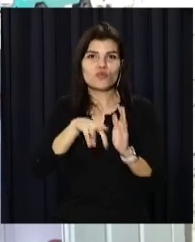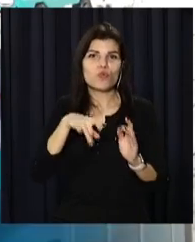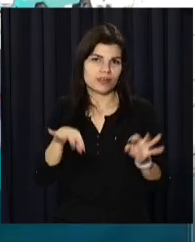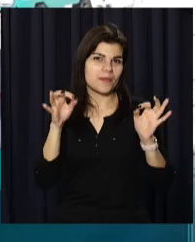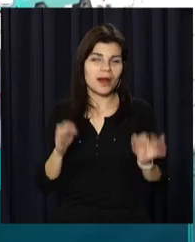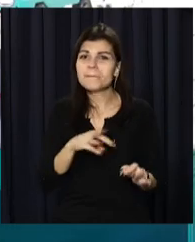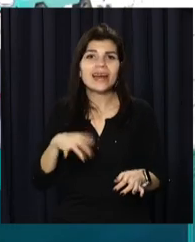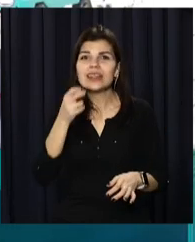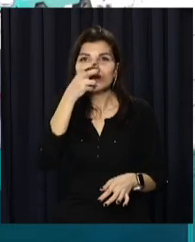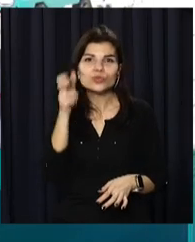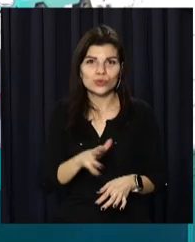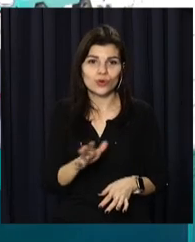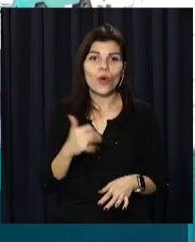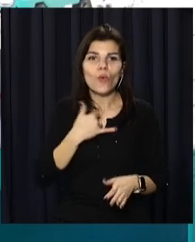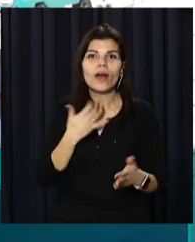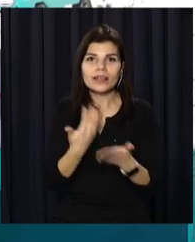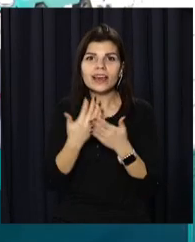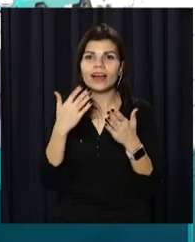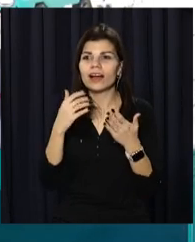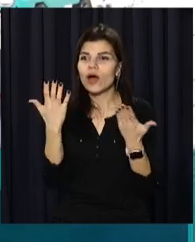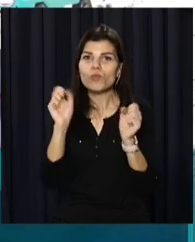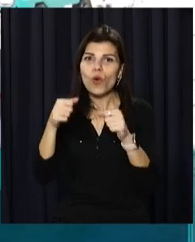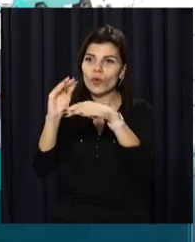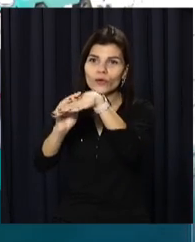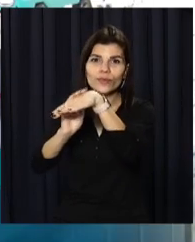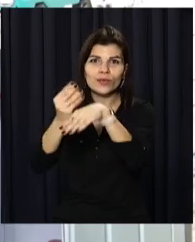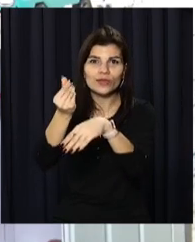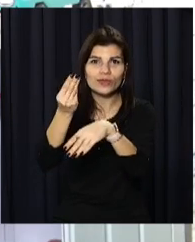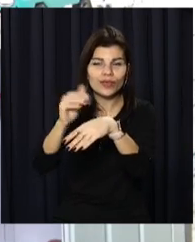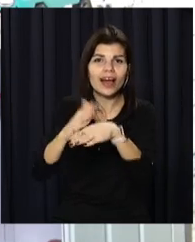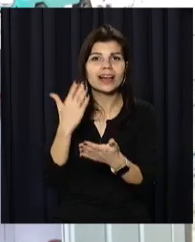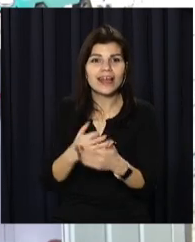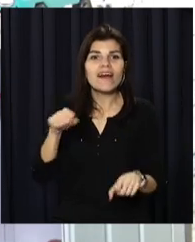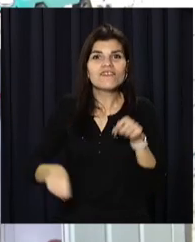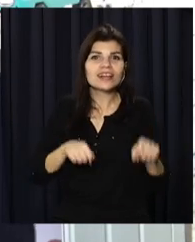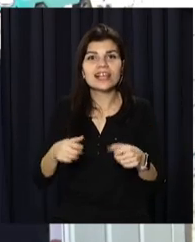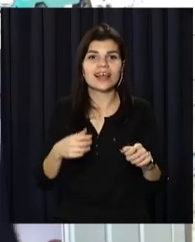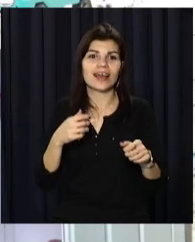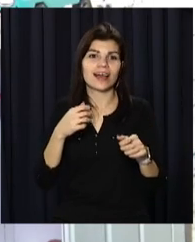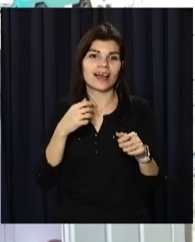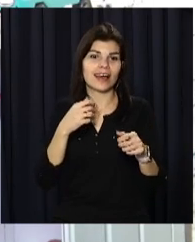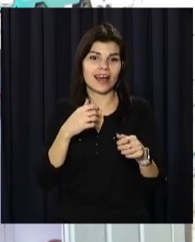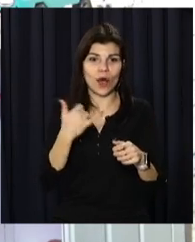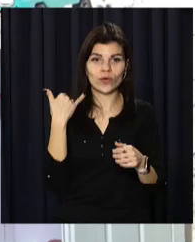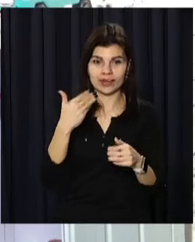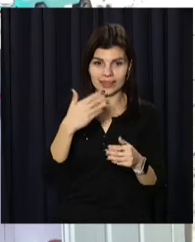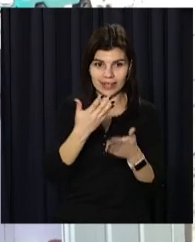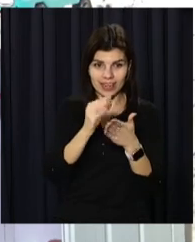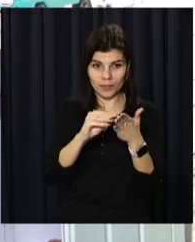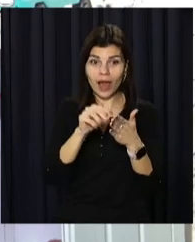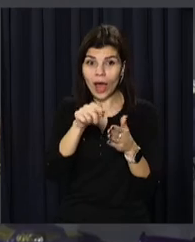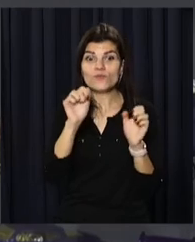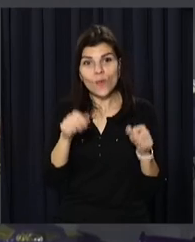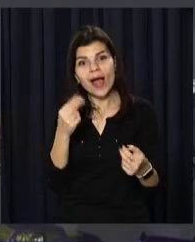ж не скучний музей. У нас тактильні речі є, які можна трогати. Є велосипед, на якому можна грати. Ось ззади нас написано, що цим